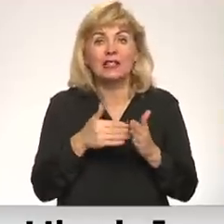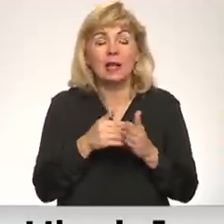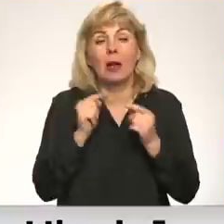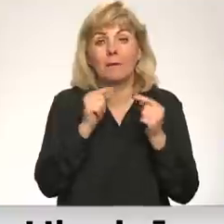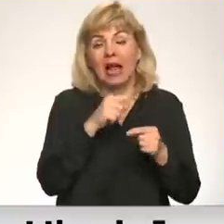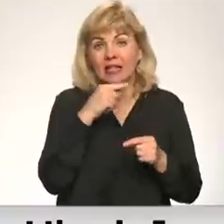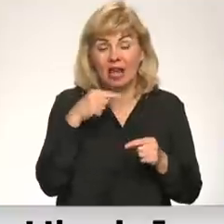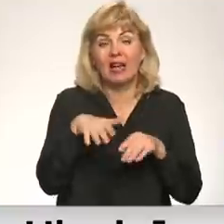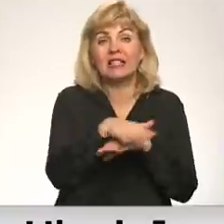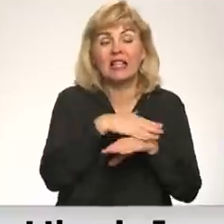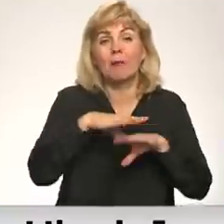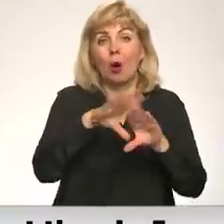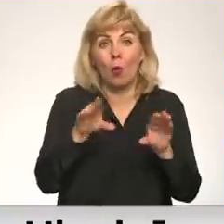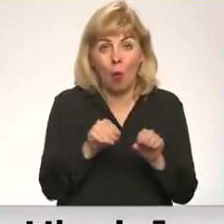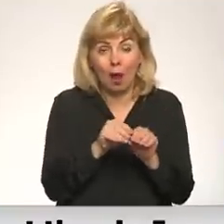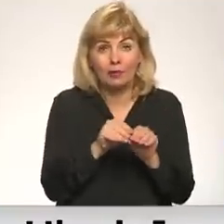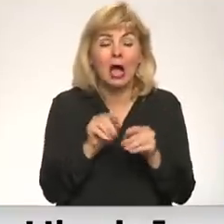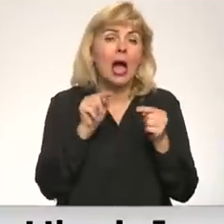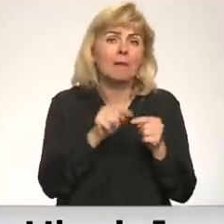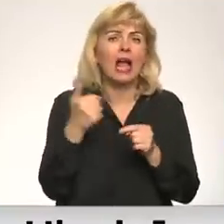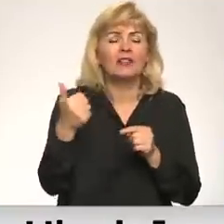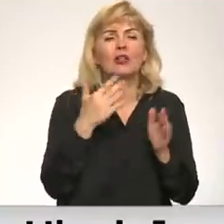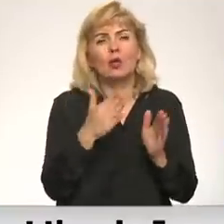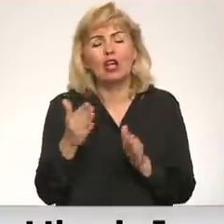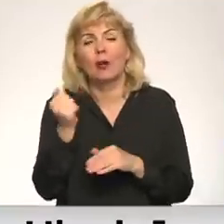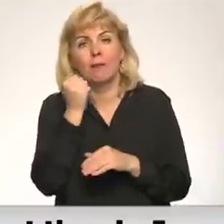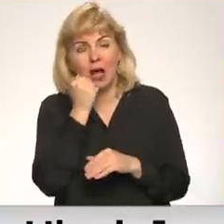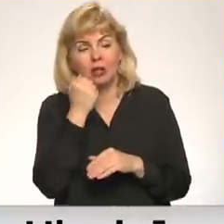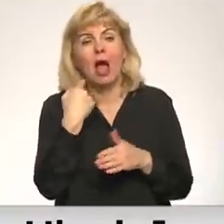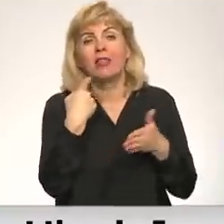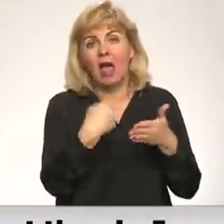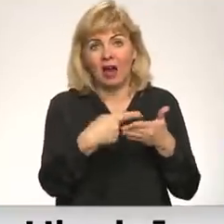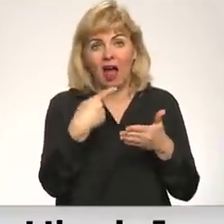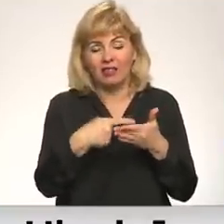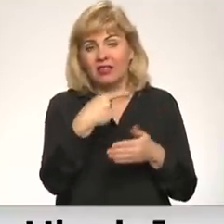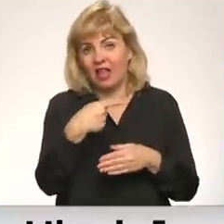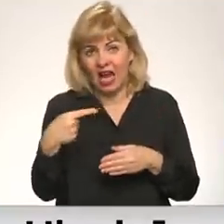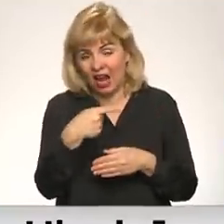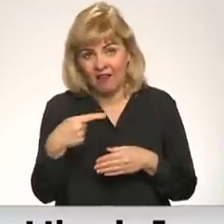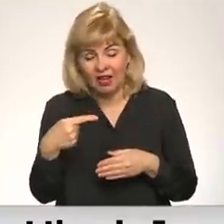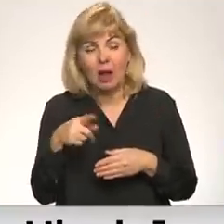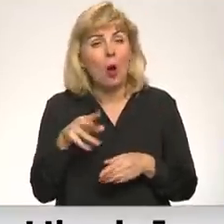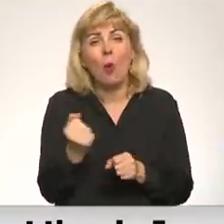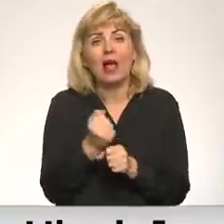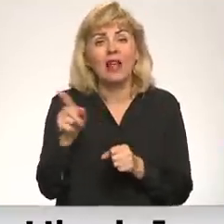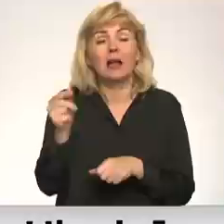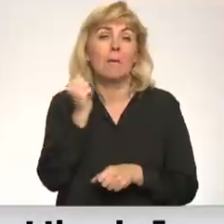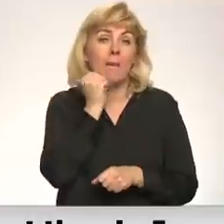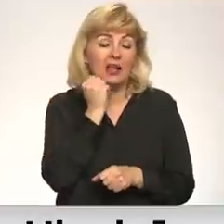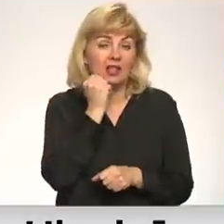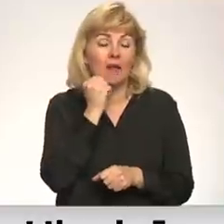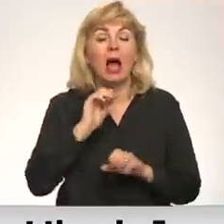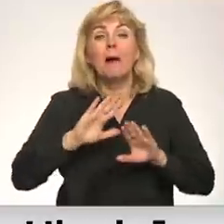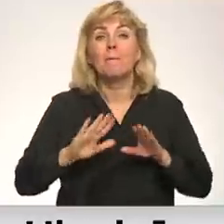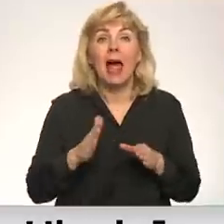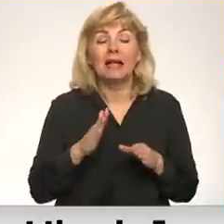sabiedrībā kopumā. Kas ir skaidrs, ja pret režīmu, pret Kremli, mēs esam negatīvi noskaņot par to, ko Kremlis dara. Bet no otras puses ir